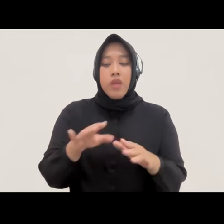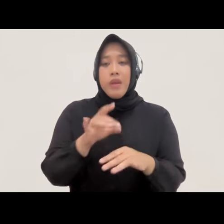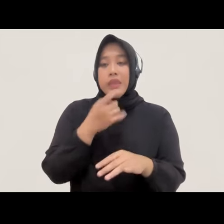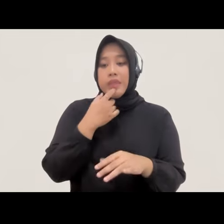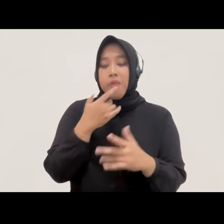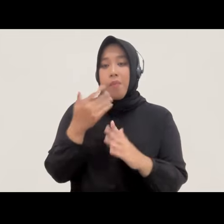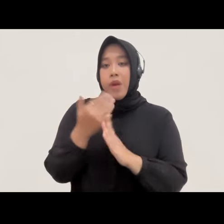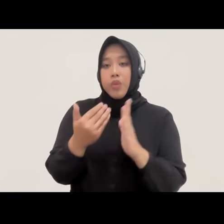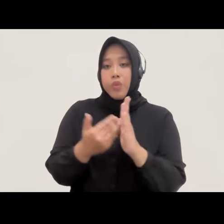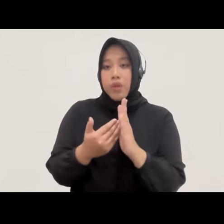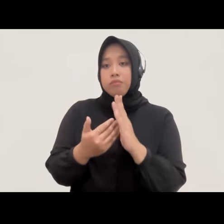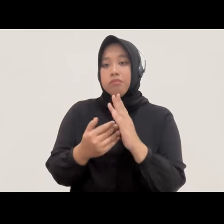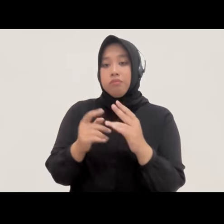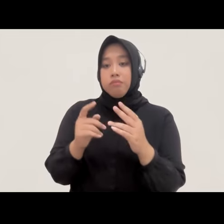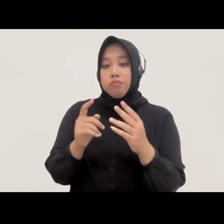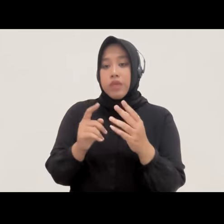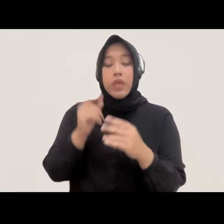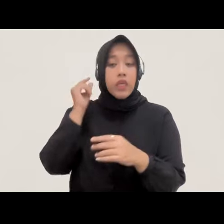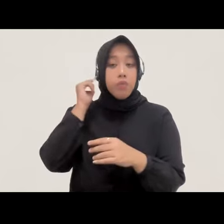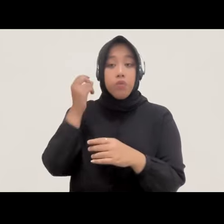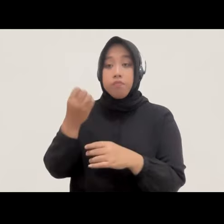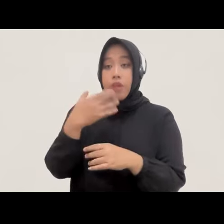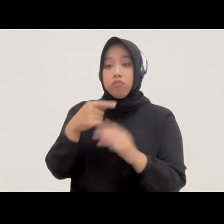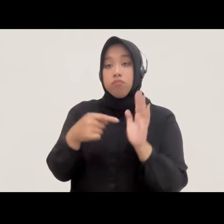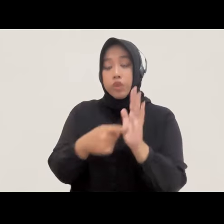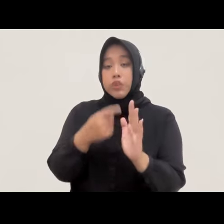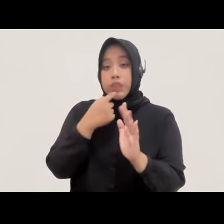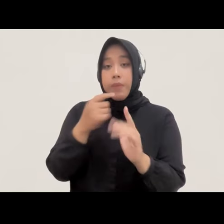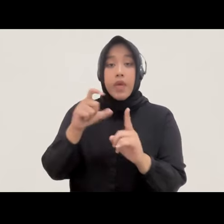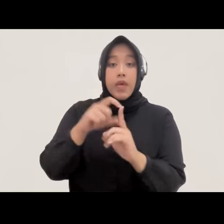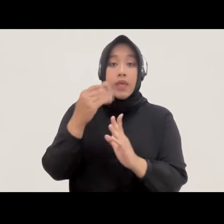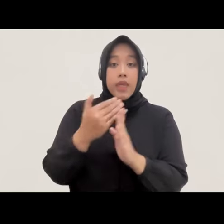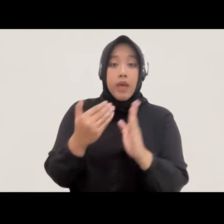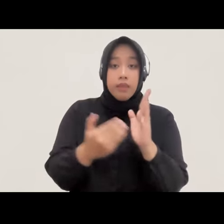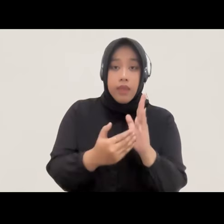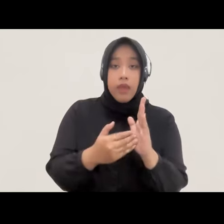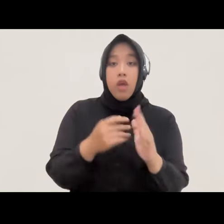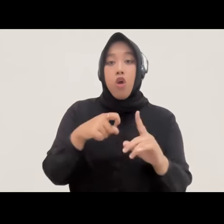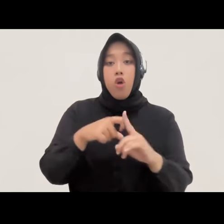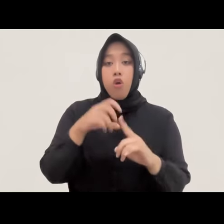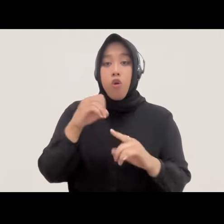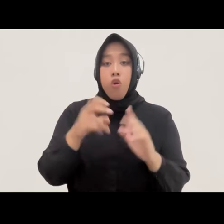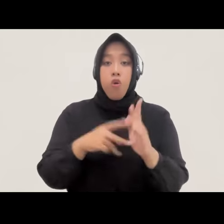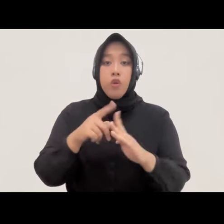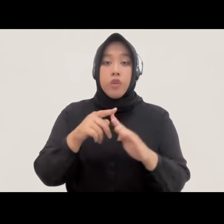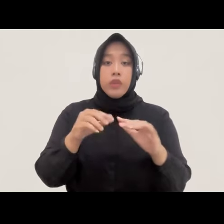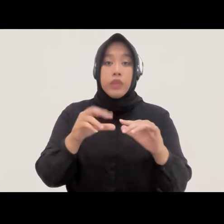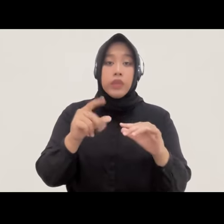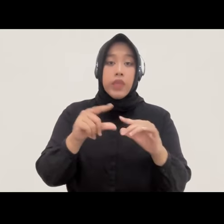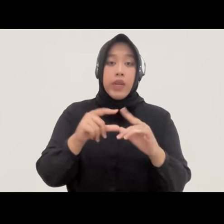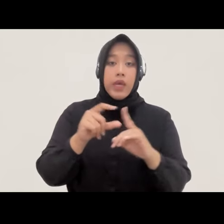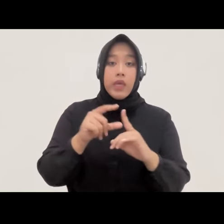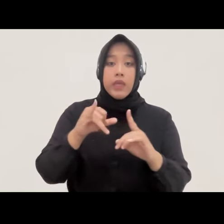lalu tadi Bu Milda juga menunjukkan data dua data yang kontradiktif tapi tadi di data pertama tentang